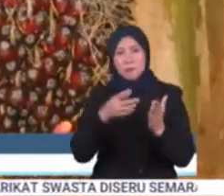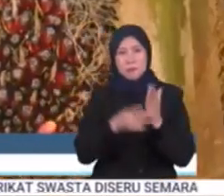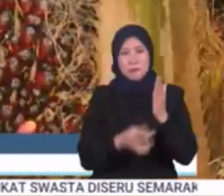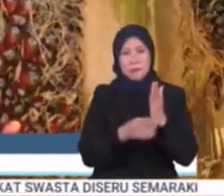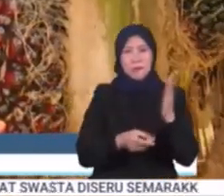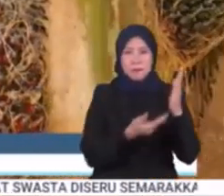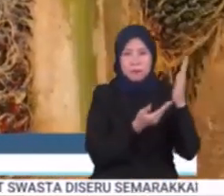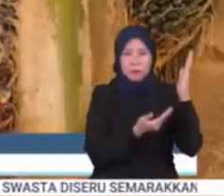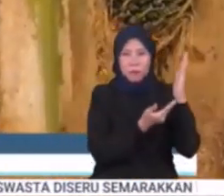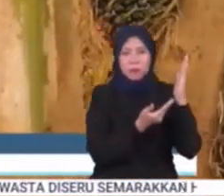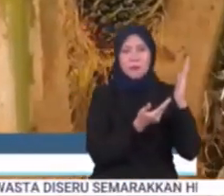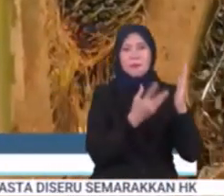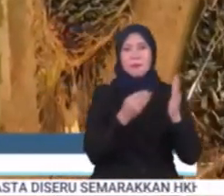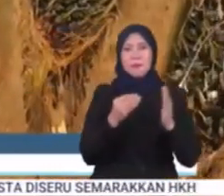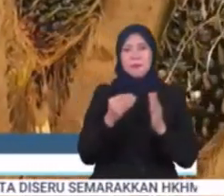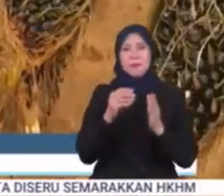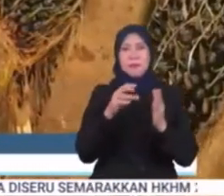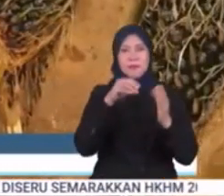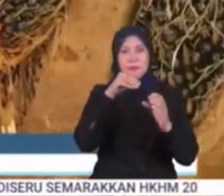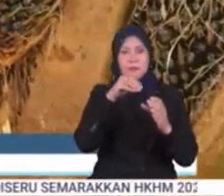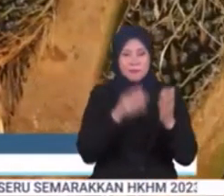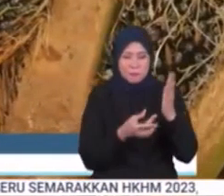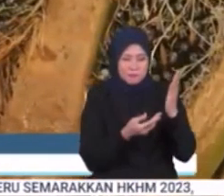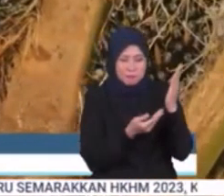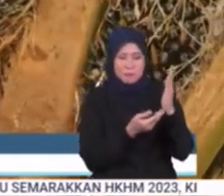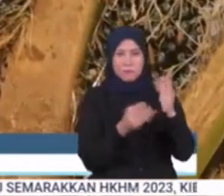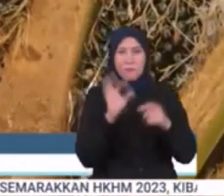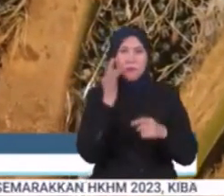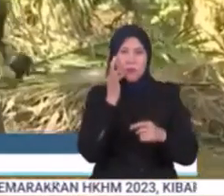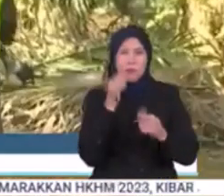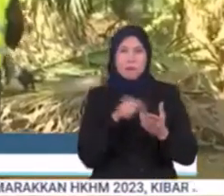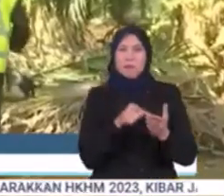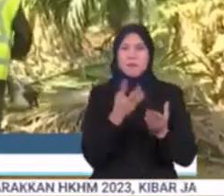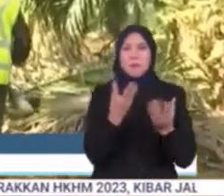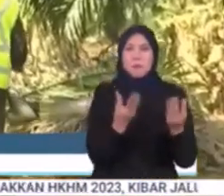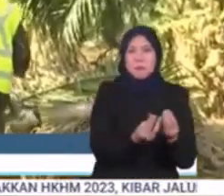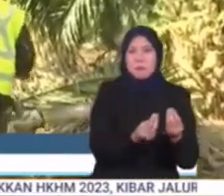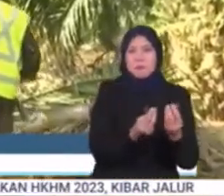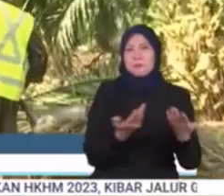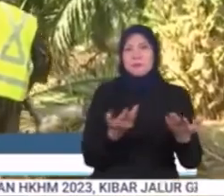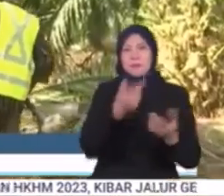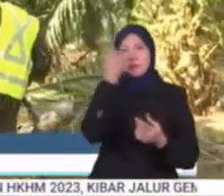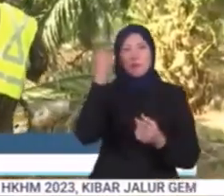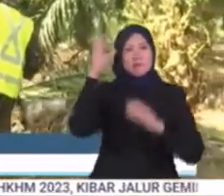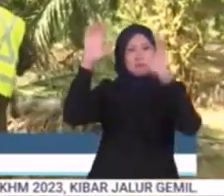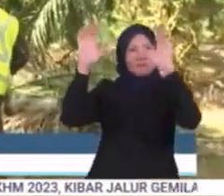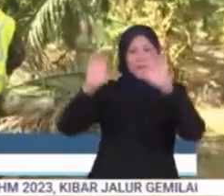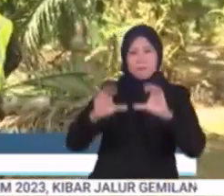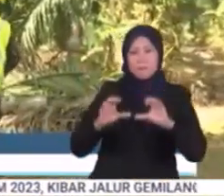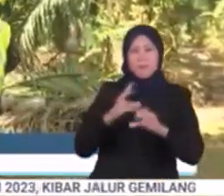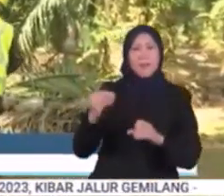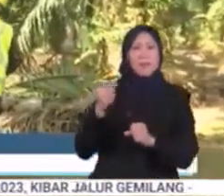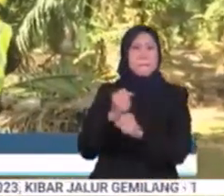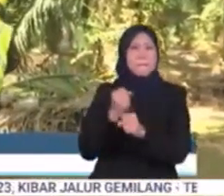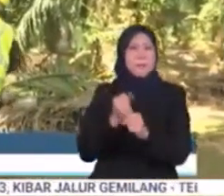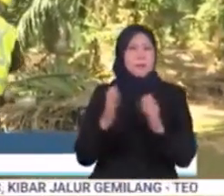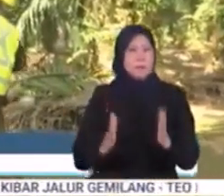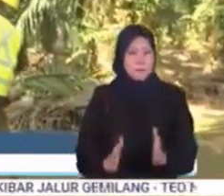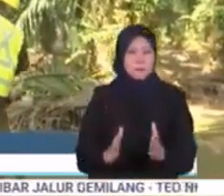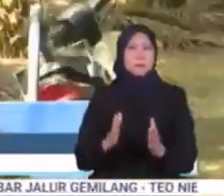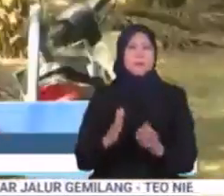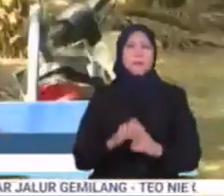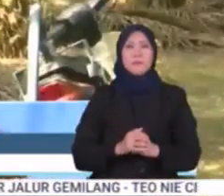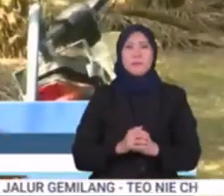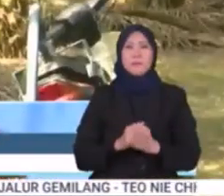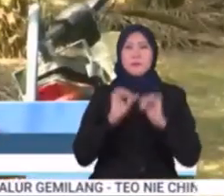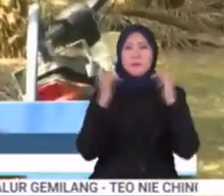sawit mentah MSM dan isi rung sawit yang rendah selain pengeluaran tidak menentu akibat faktor cuaca dan buruh. Syarikat